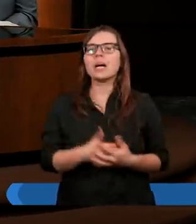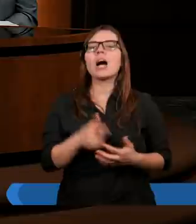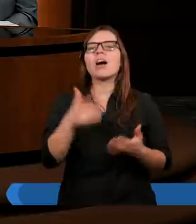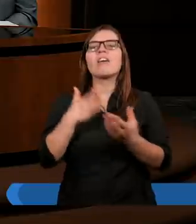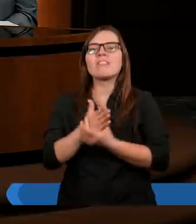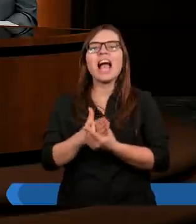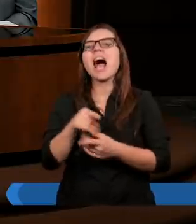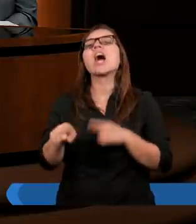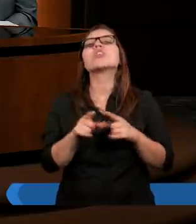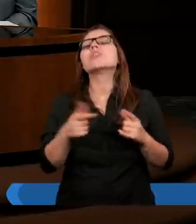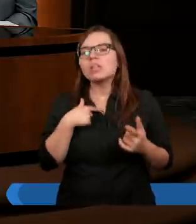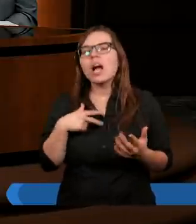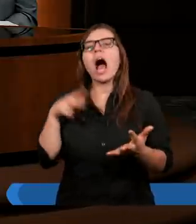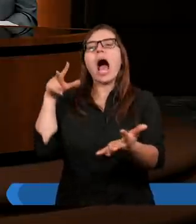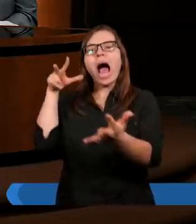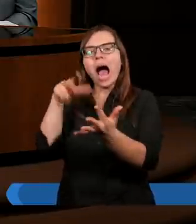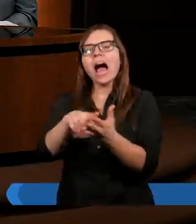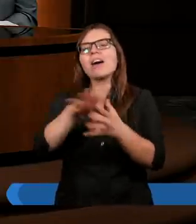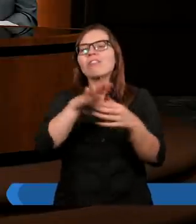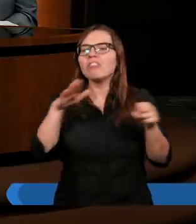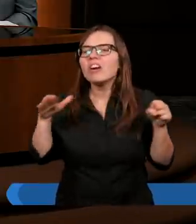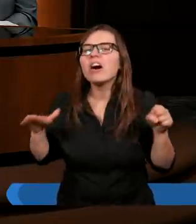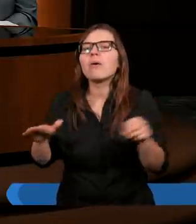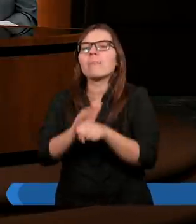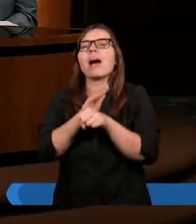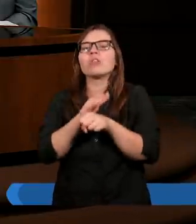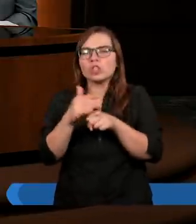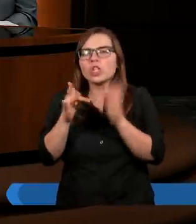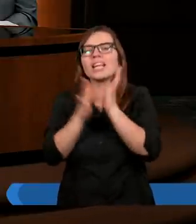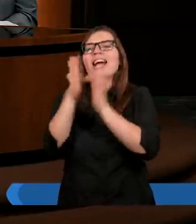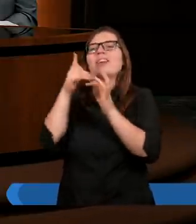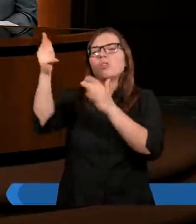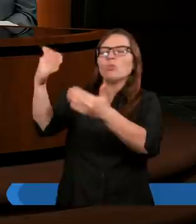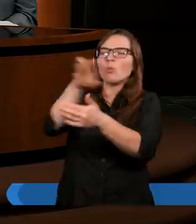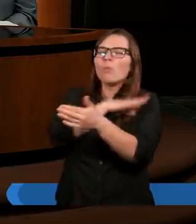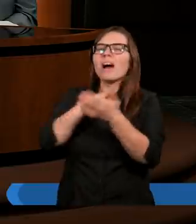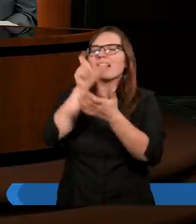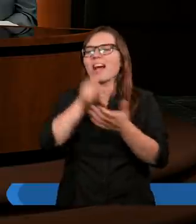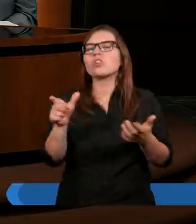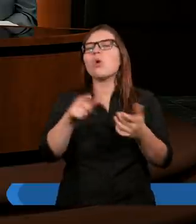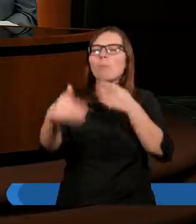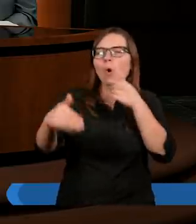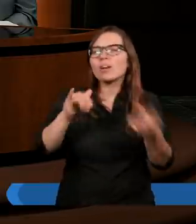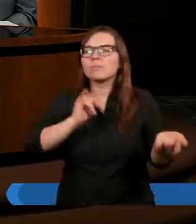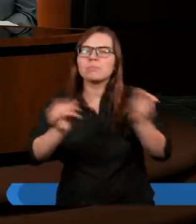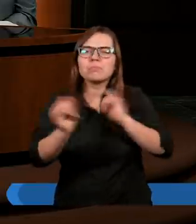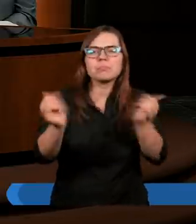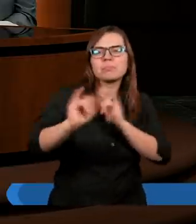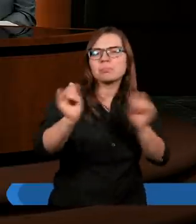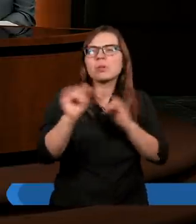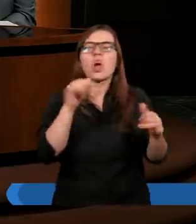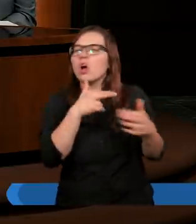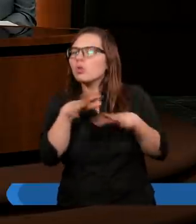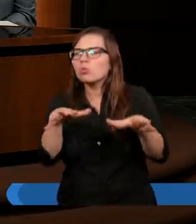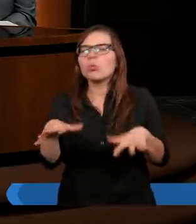Wiara to znaczy, że akceptuję w pełni to, czego Jezus dokonał, bo możemy rozmawiać o tym, że to się stało,